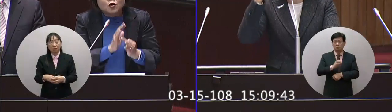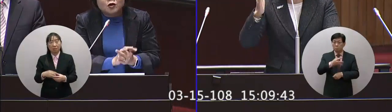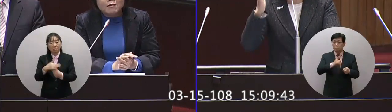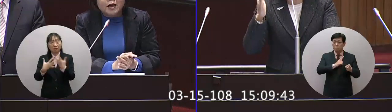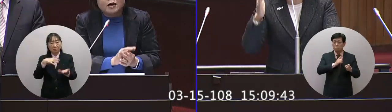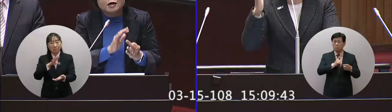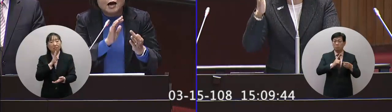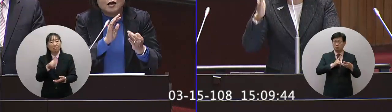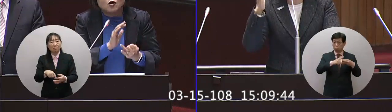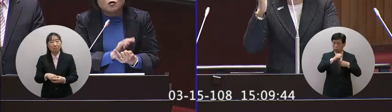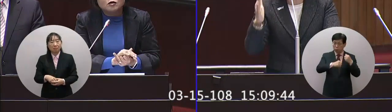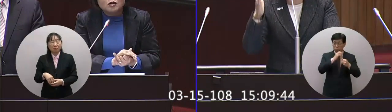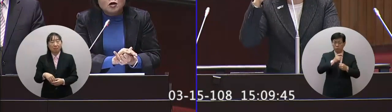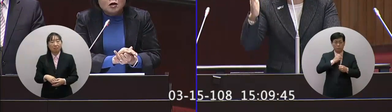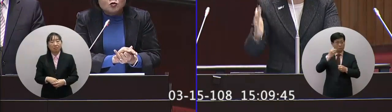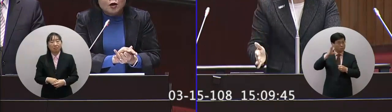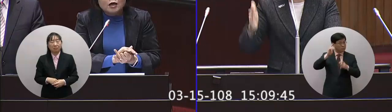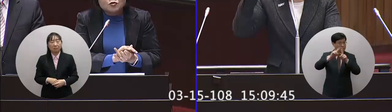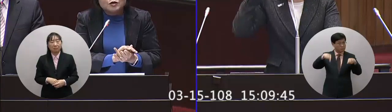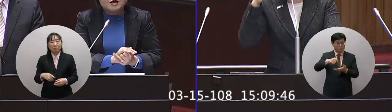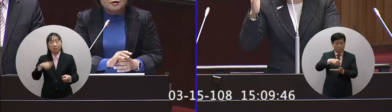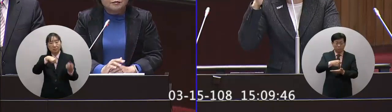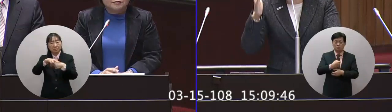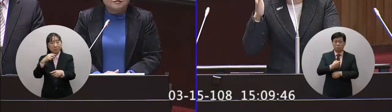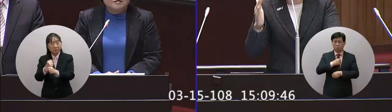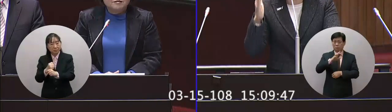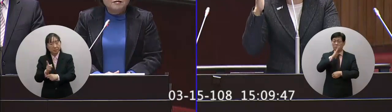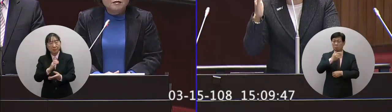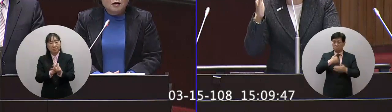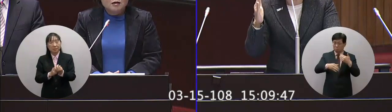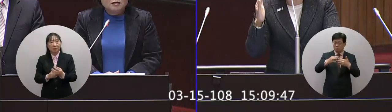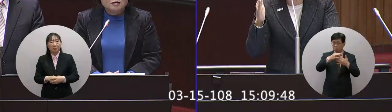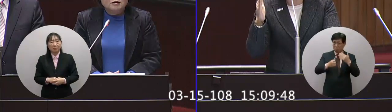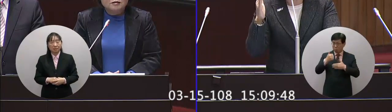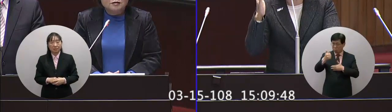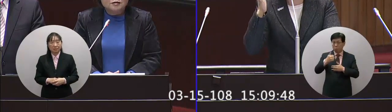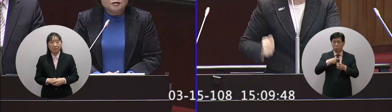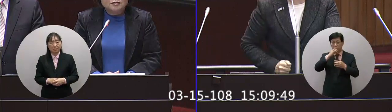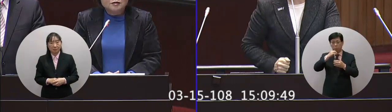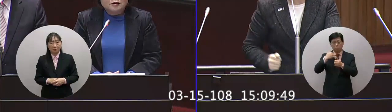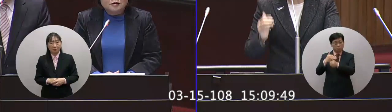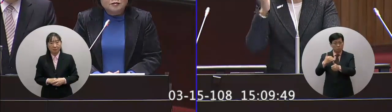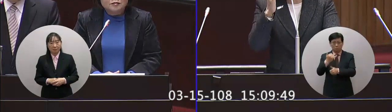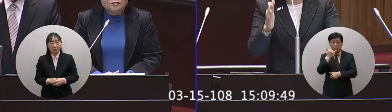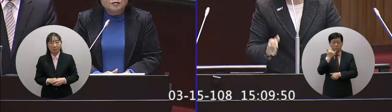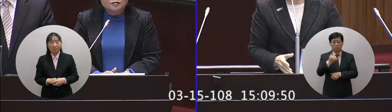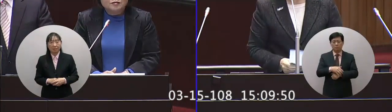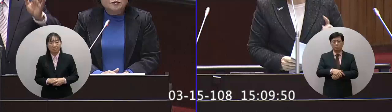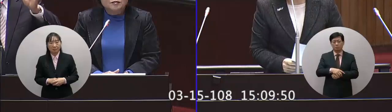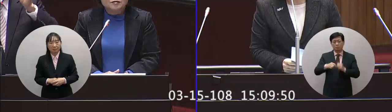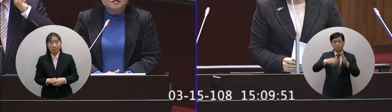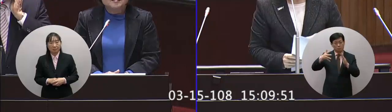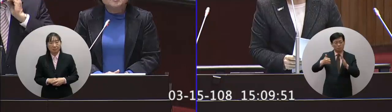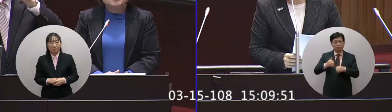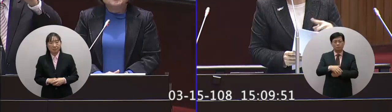你們自己主動的官方新聞稿去發布要有更優的淺善的條件好所以院長